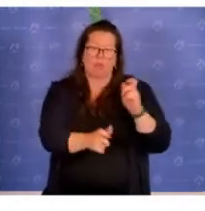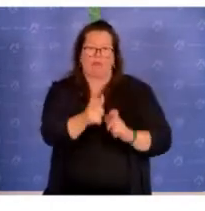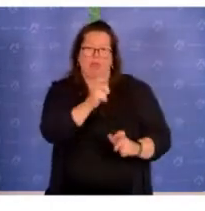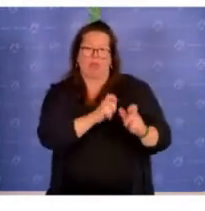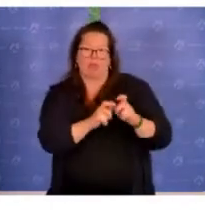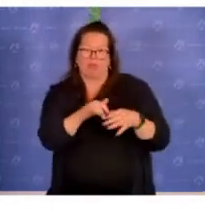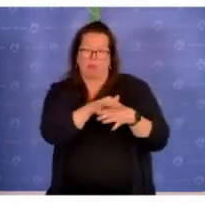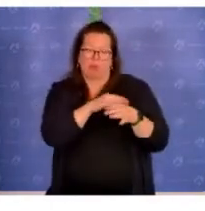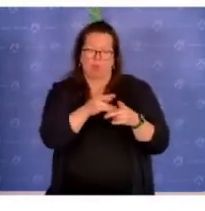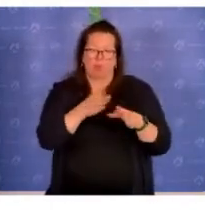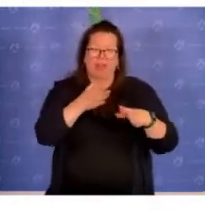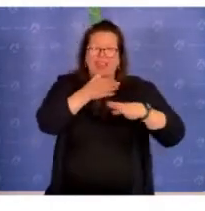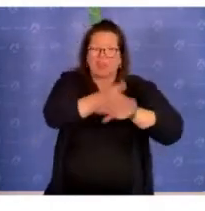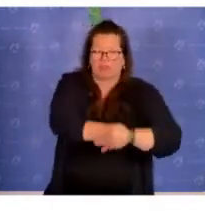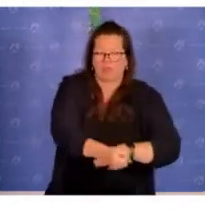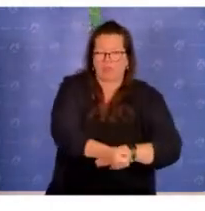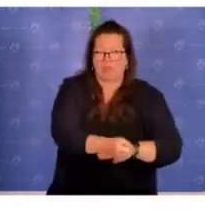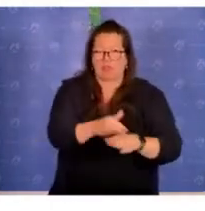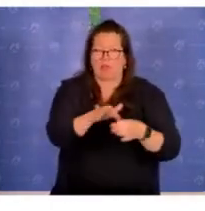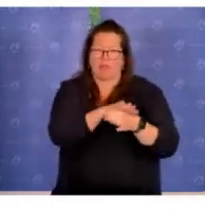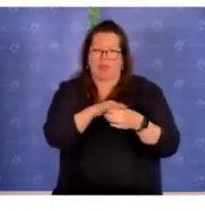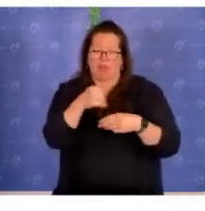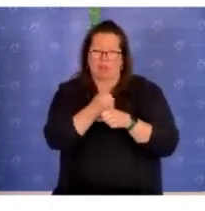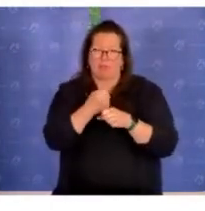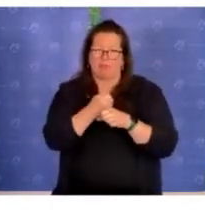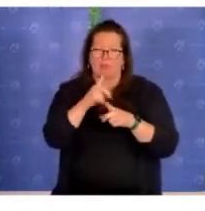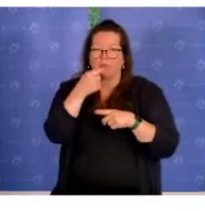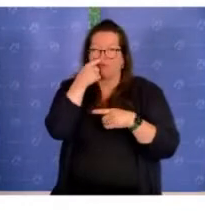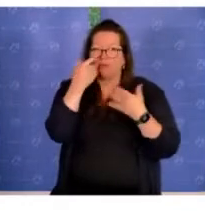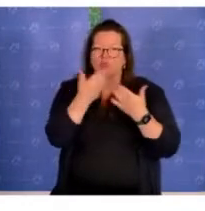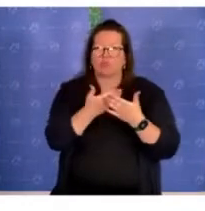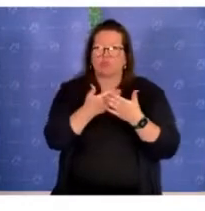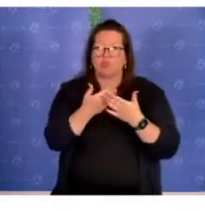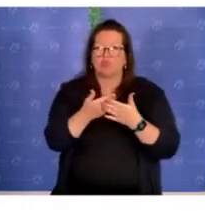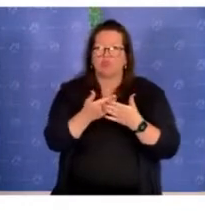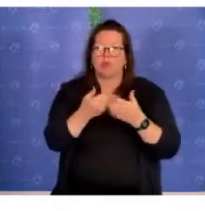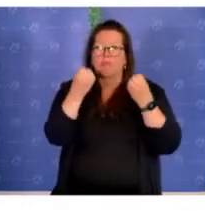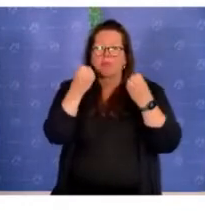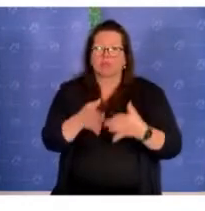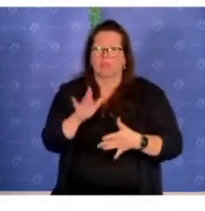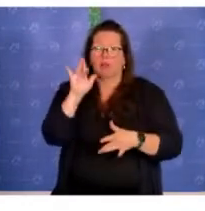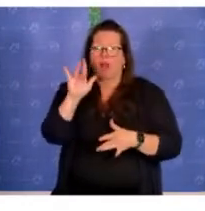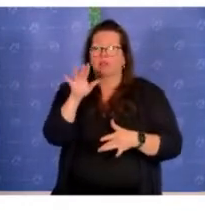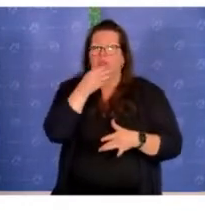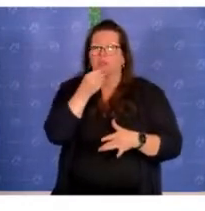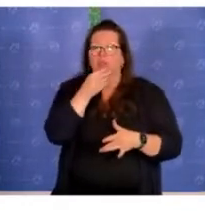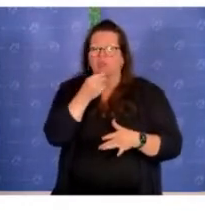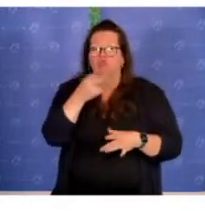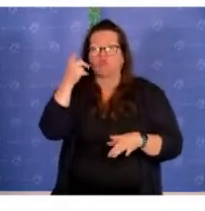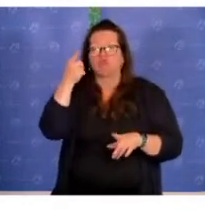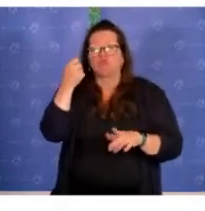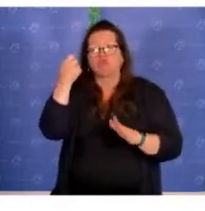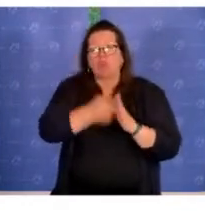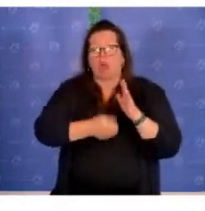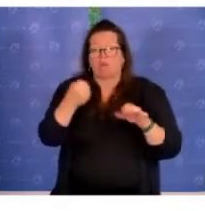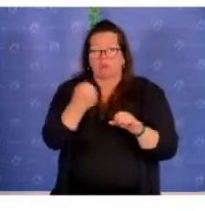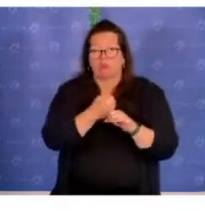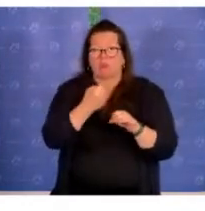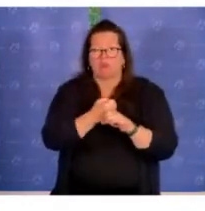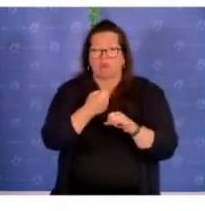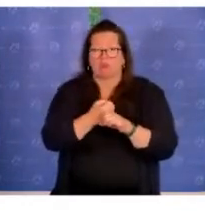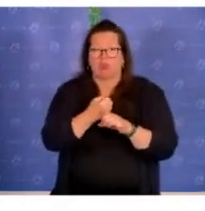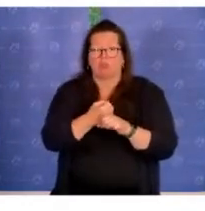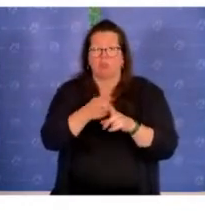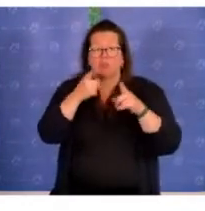oder auch im intervenierenden Bereich arbeiten. Aber es gibt gerade, wenn es zu antisemitischen Vorfällen oder auch Straftaten kommt, das völlig